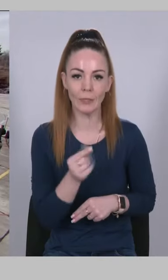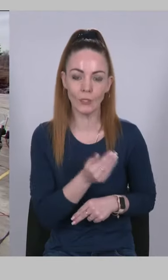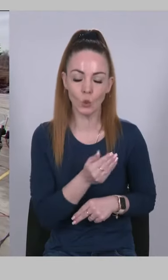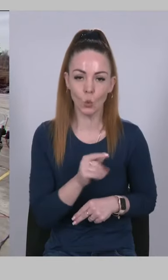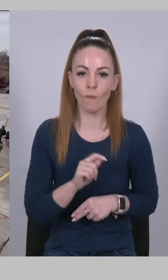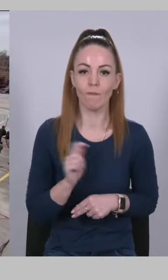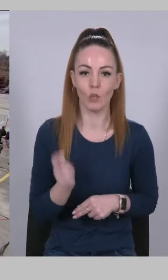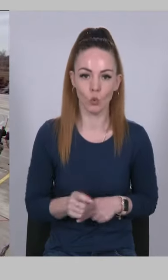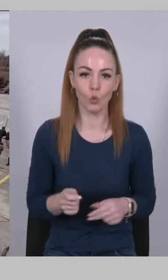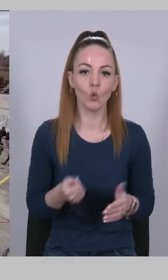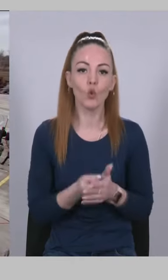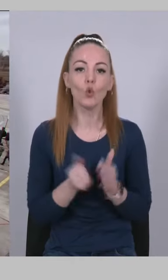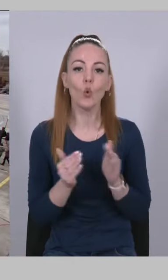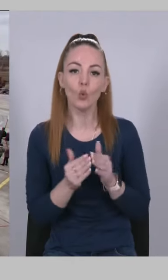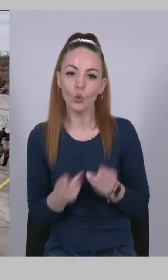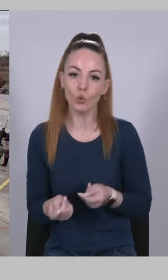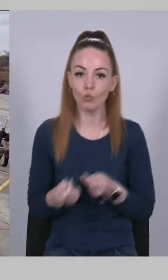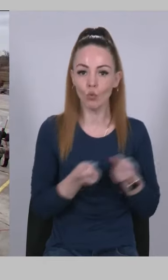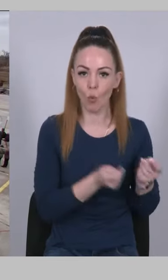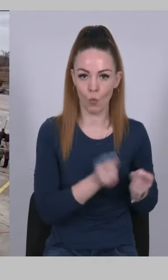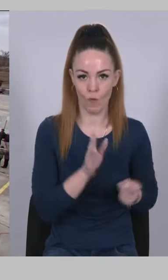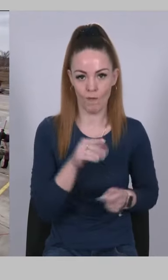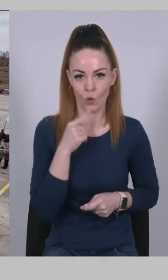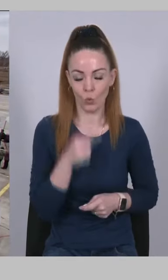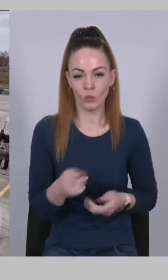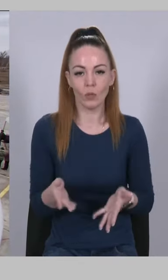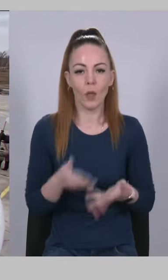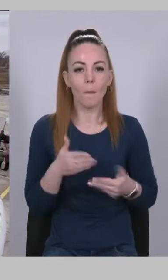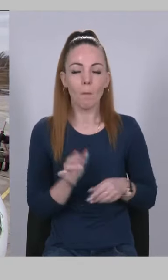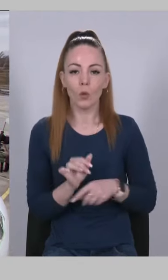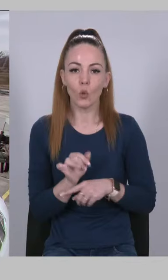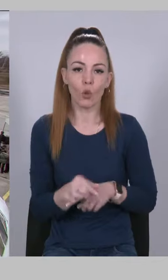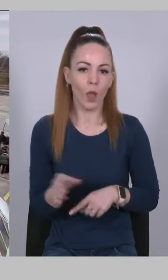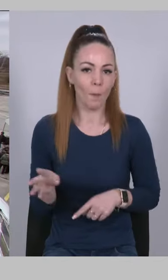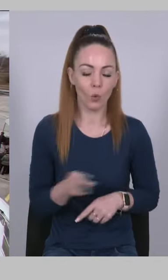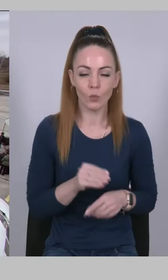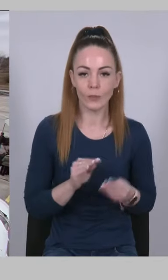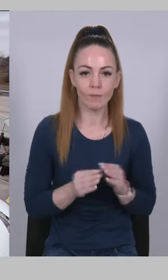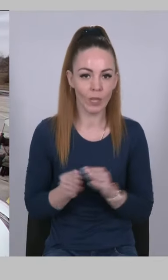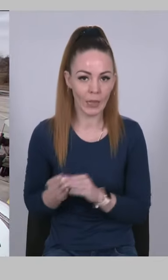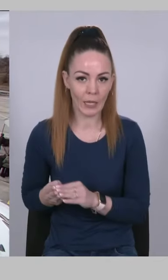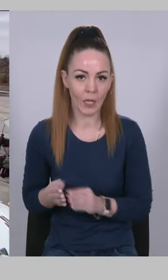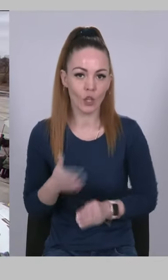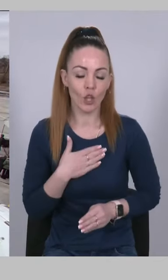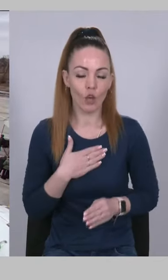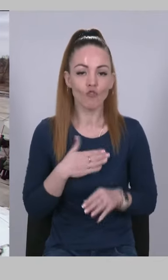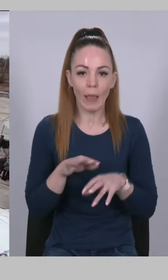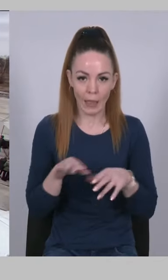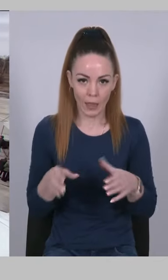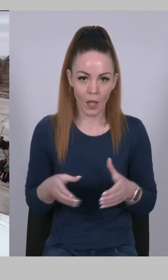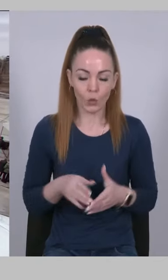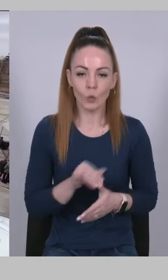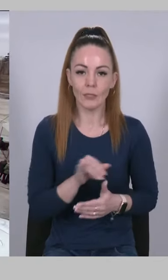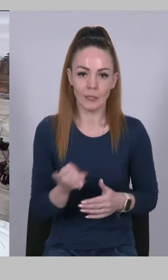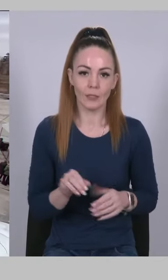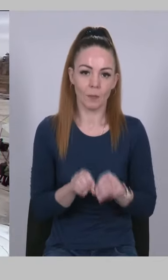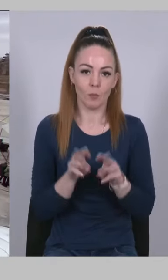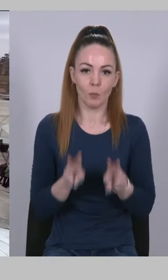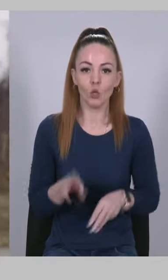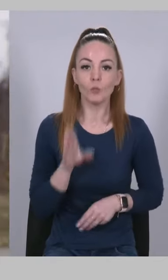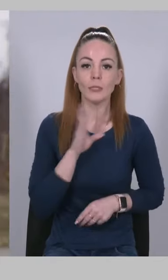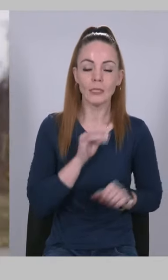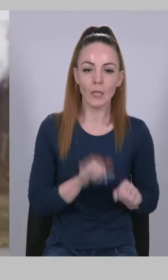війну додому в Росію Ми долаємо усі виклики нашій єдності та забезпечуємо